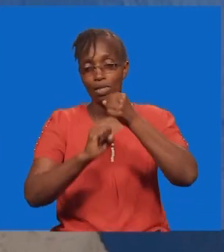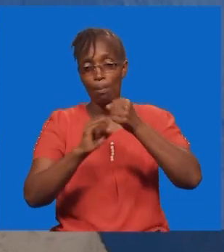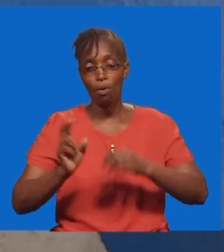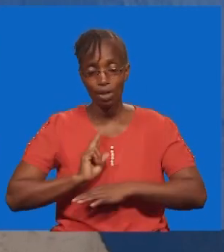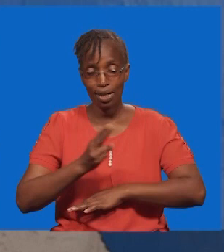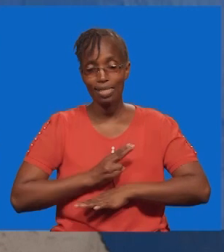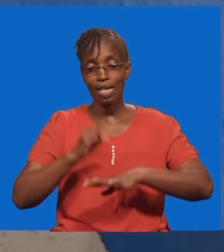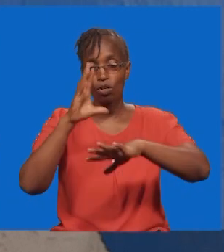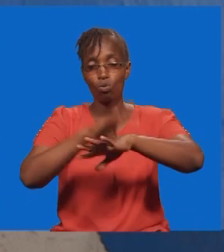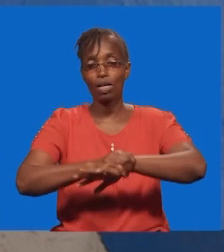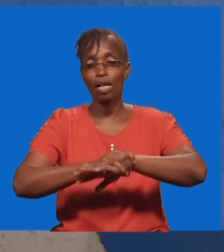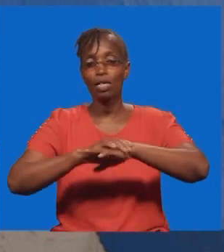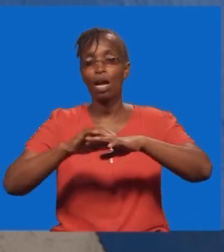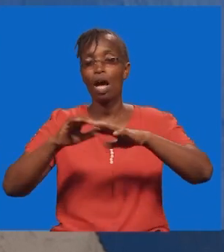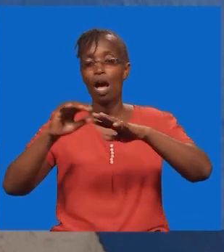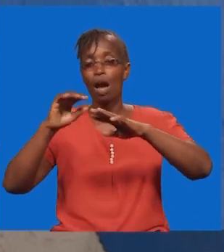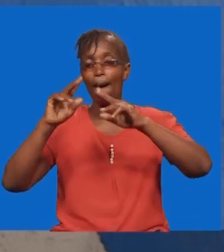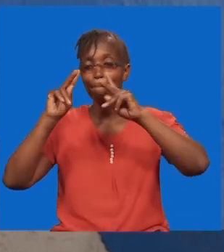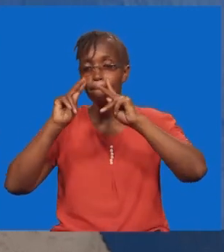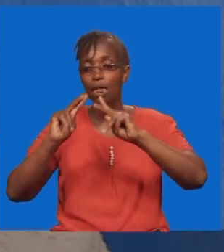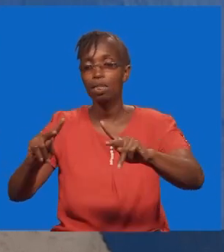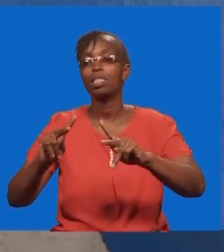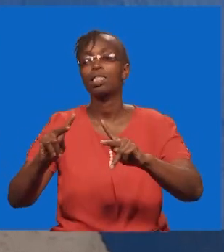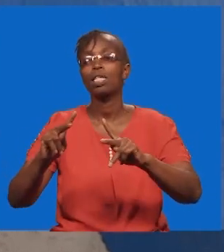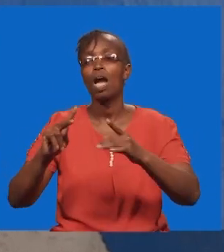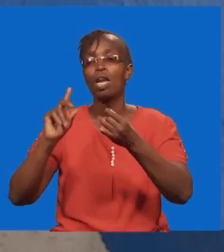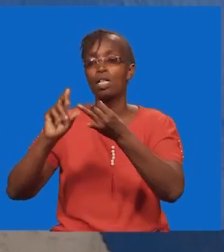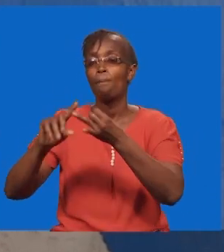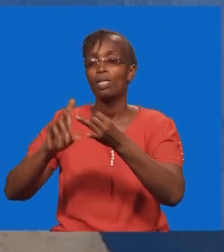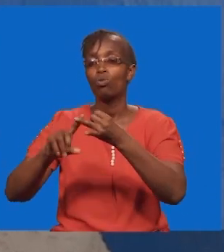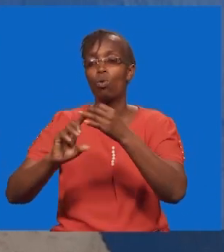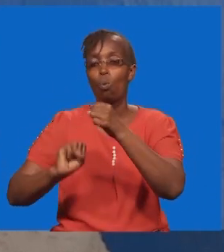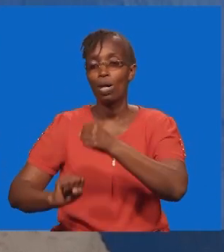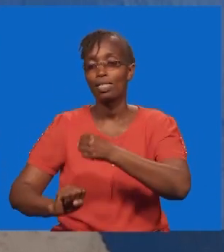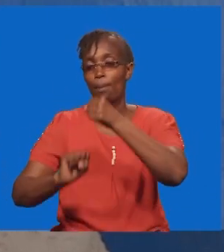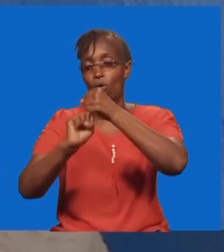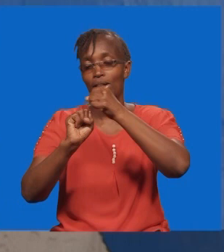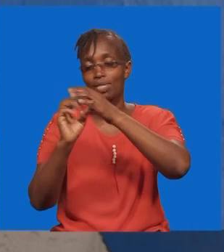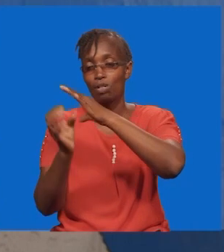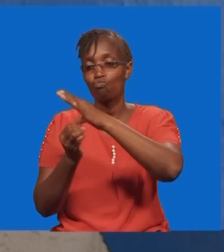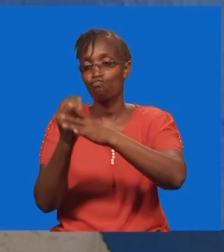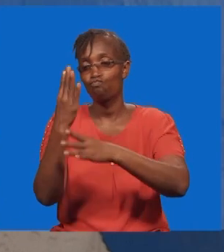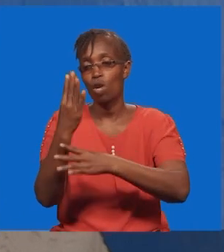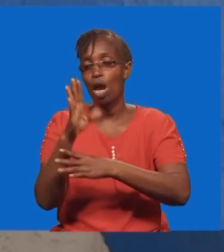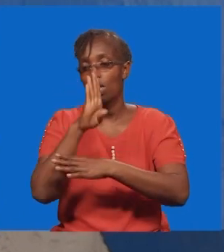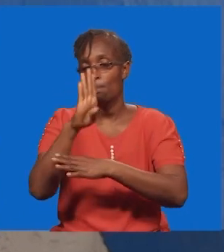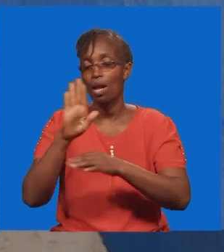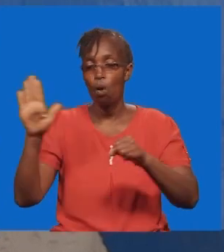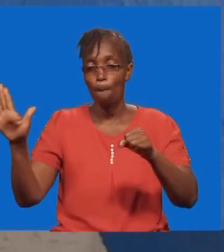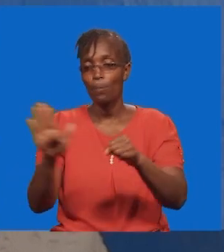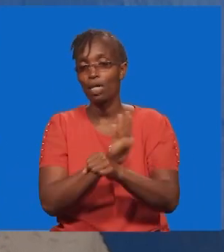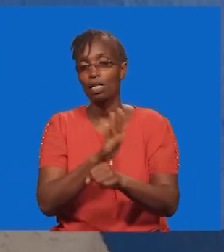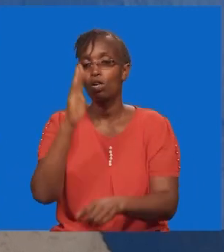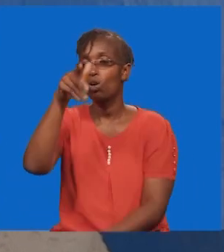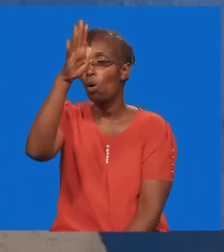Atatusaindia kupata amani ya kweli. Atatusaindia kukua imara na kuwa wakamilifu.